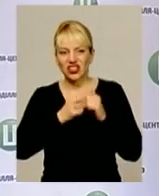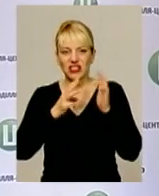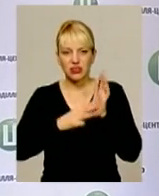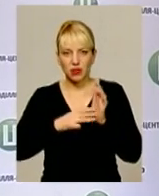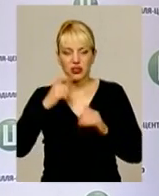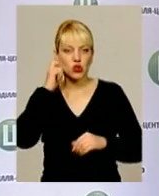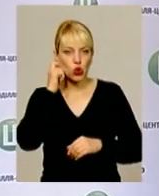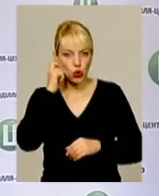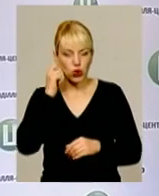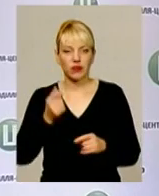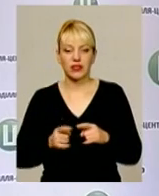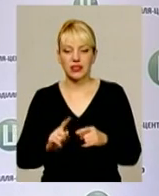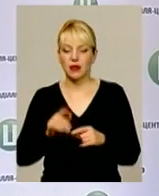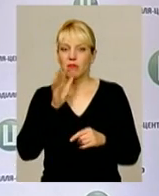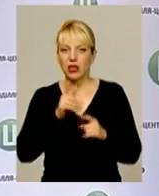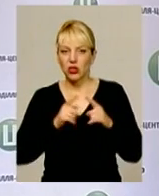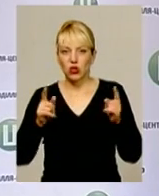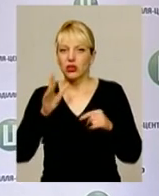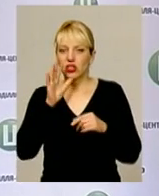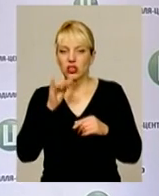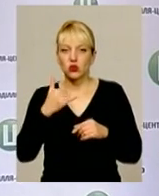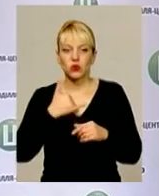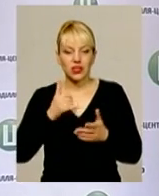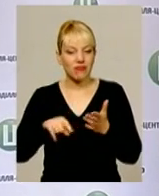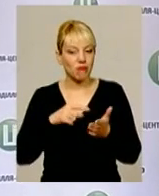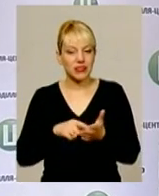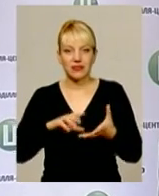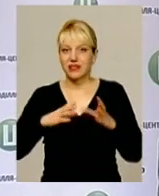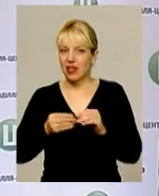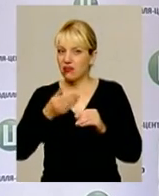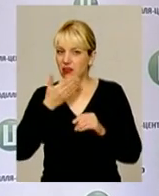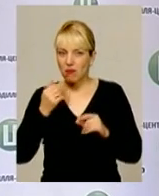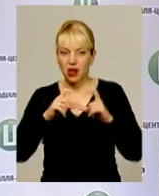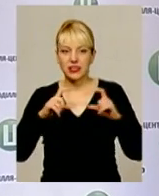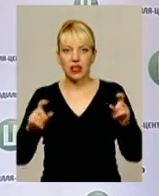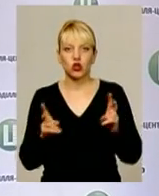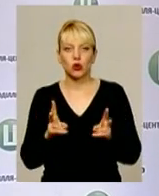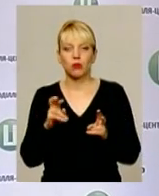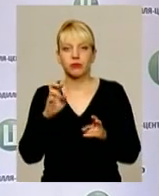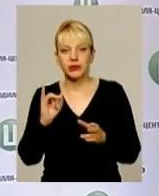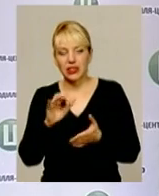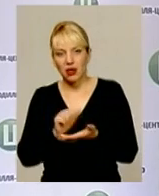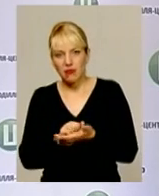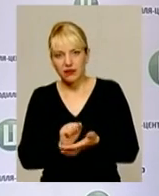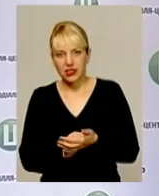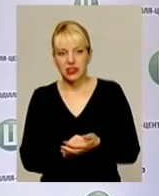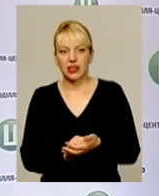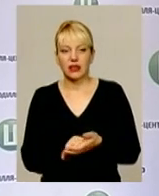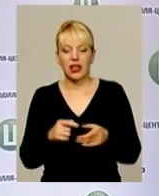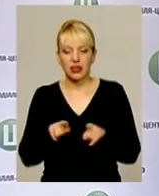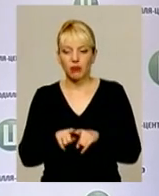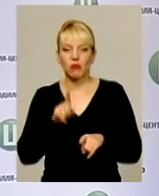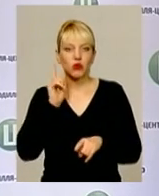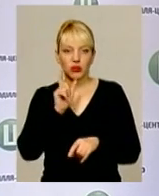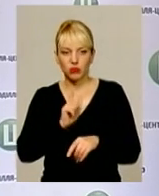На даний період часу в нас в місті взагалі немає закладів, які б займалися з такими молодими